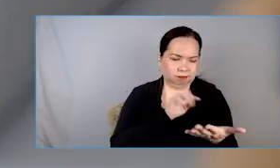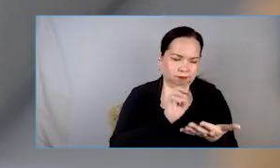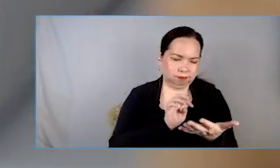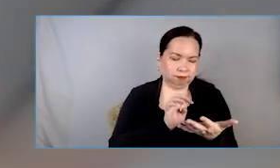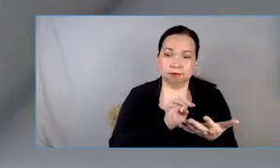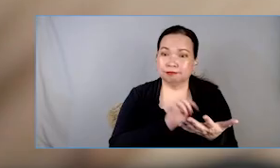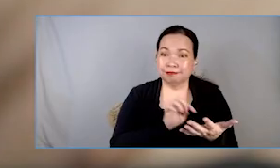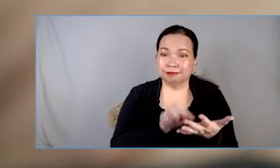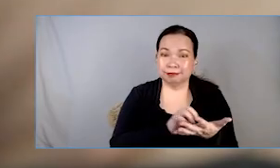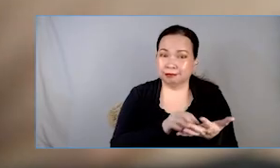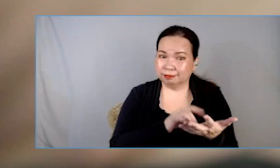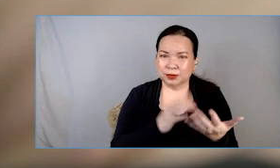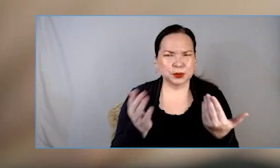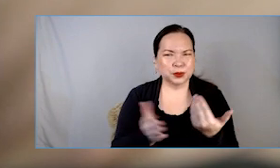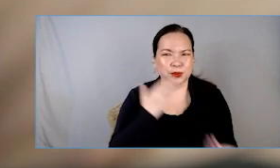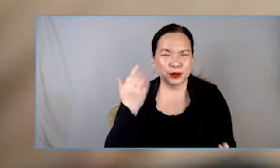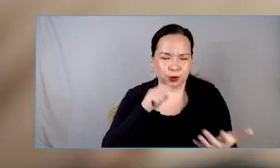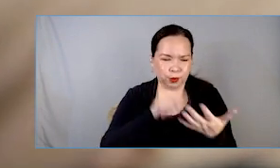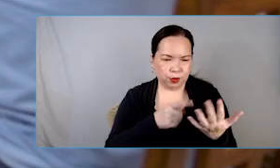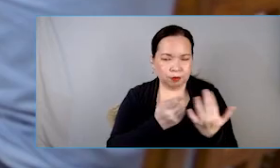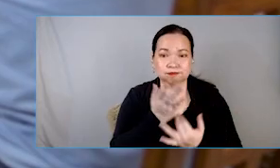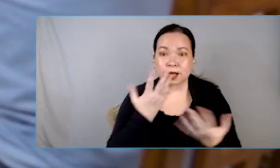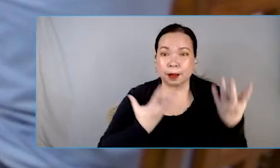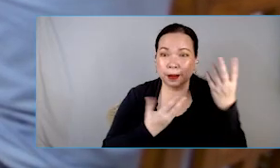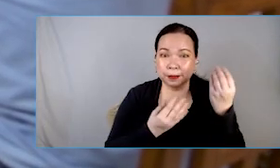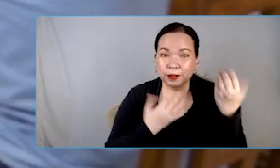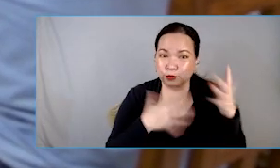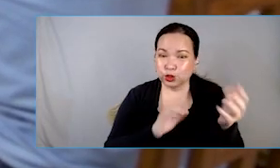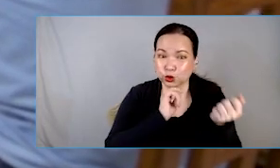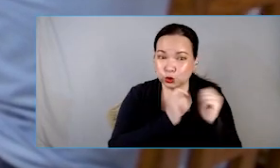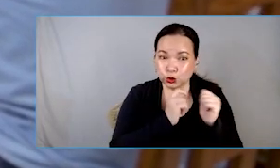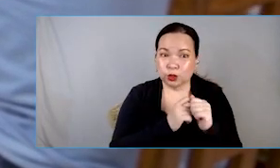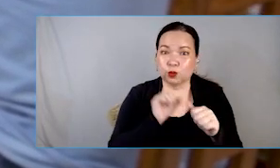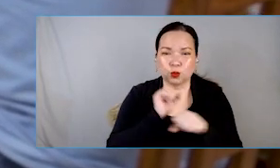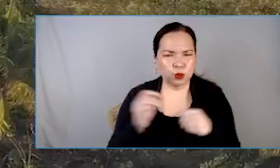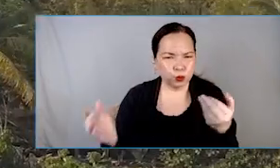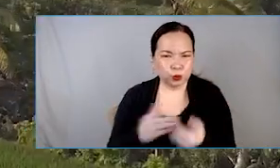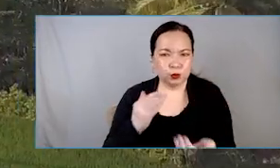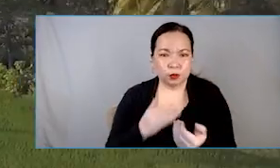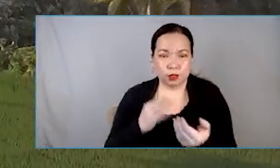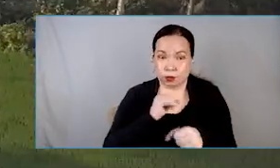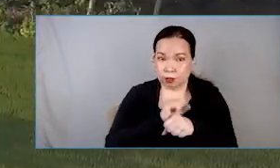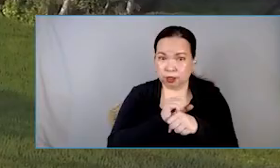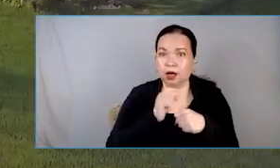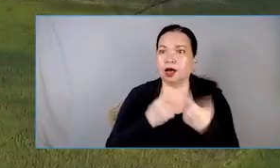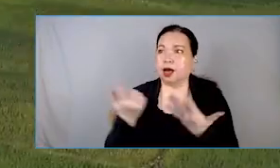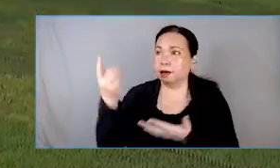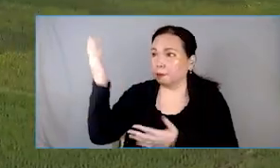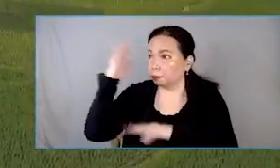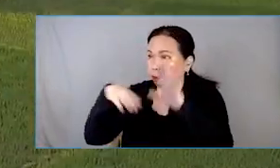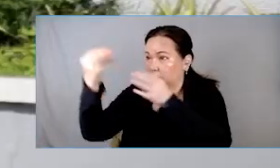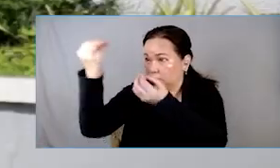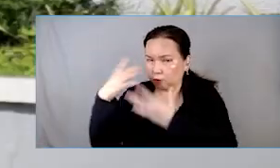po yung proseso, kasi isang click lang, updated na po agad. Kung mabilis ang pagtrabaho namin, mabilis din yung tulong na darating sa mga